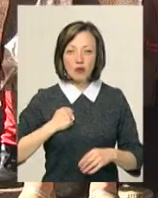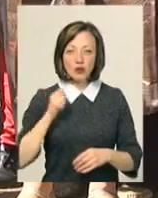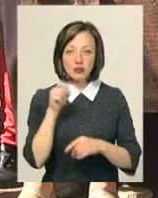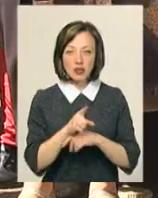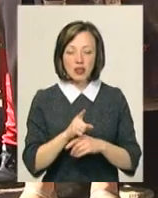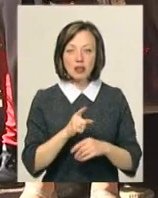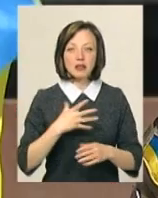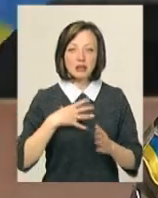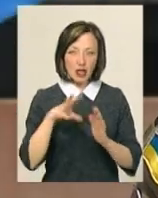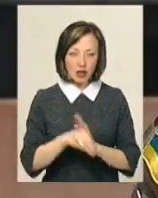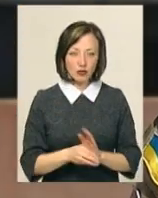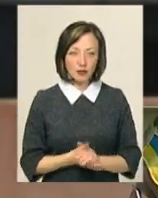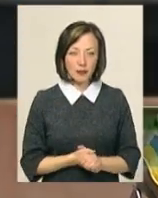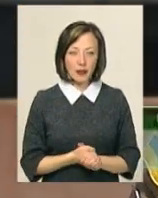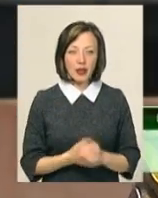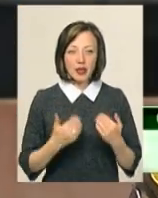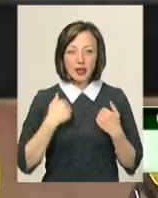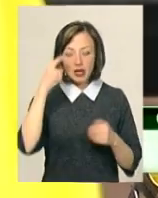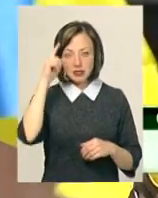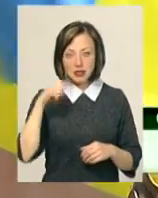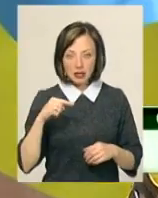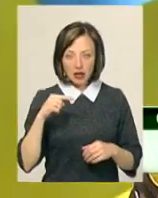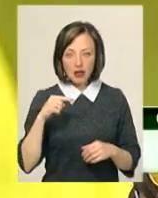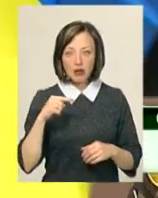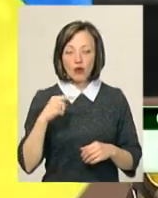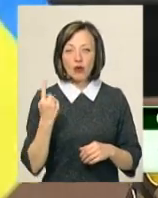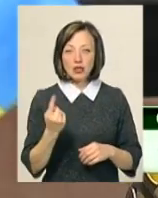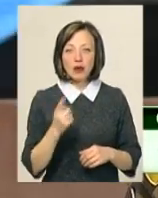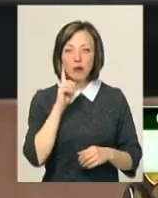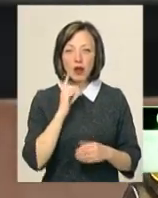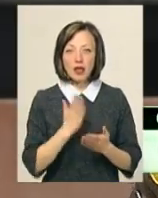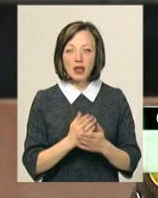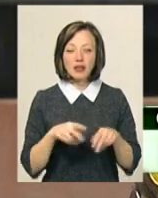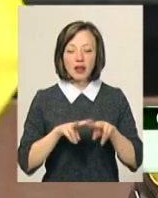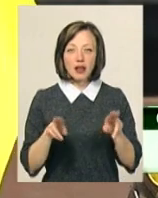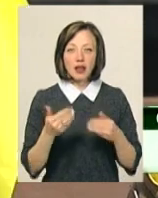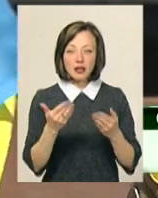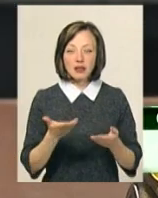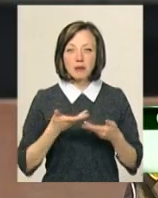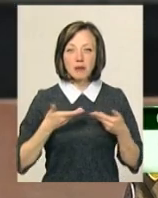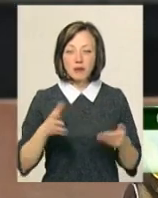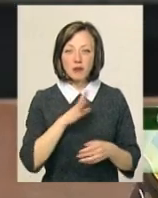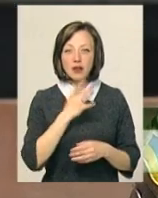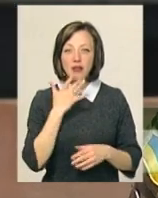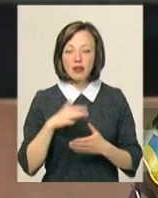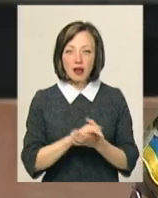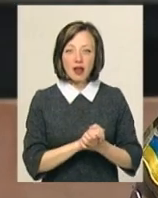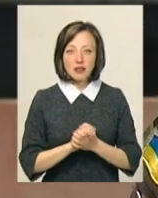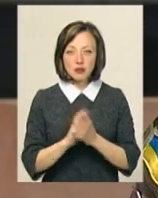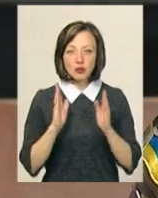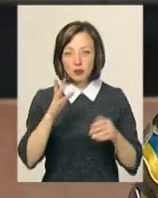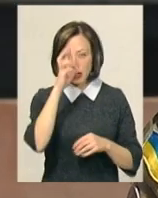завдання боєць загинув. Я знаю одне, поки є такі, як ти. Ми були як нація, ми будемо як